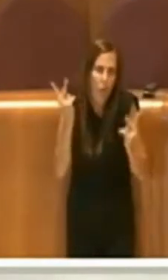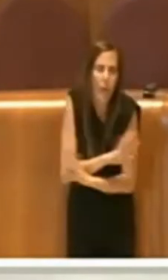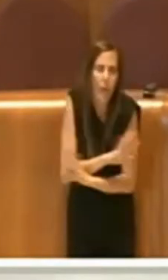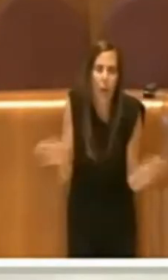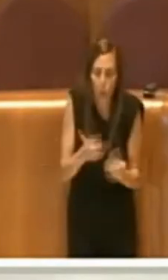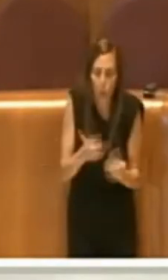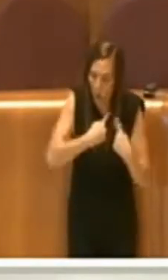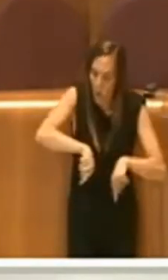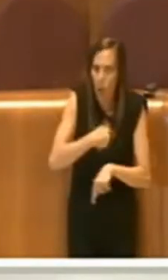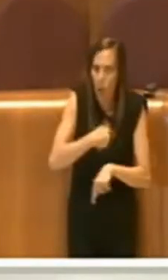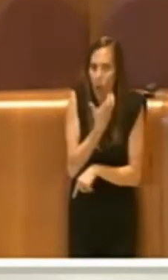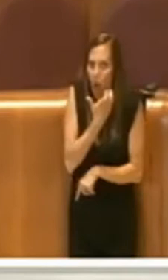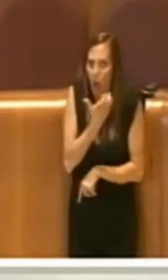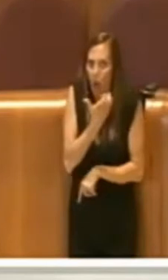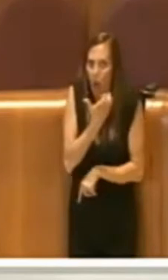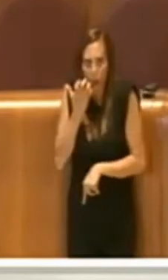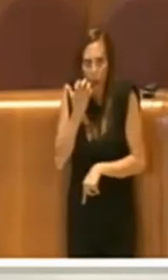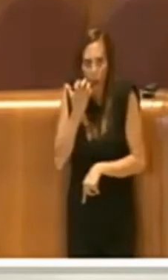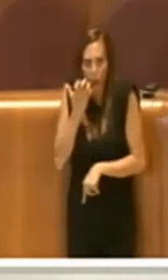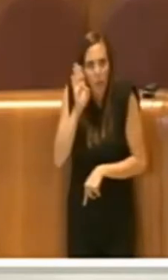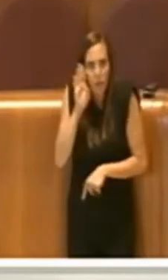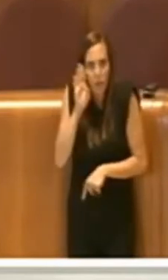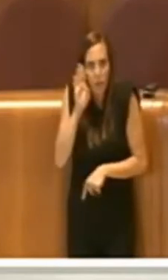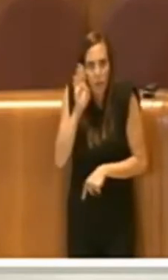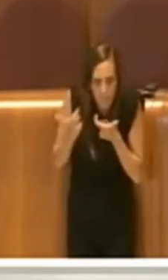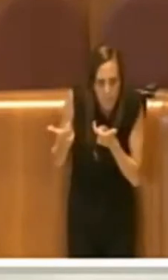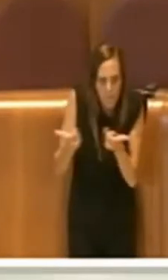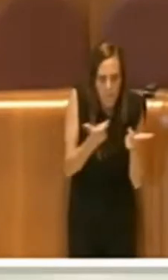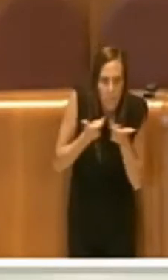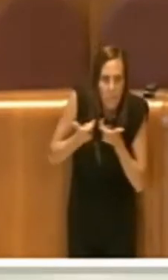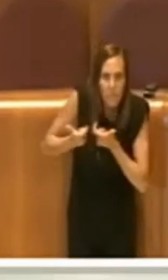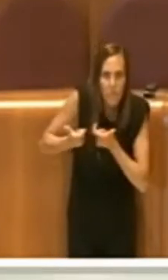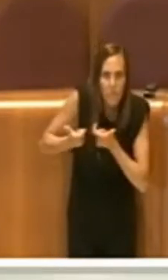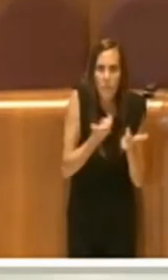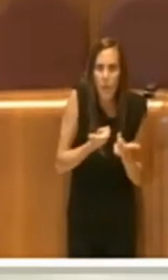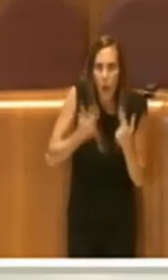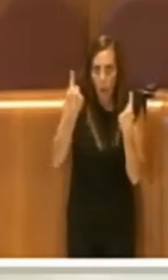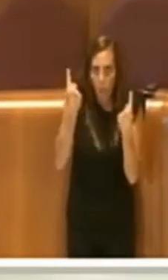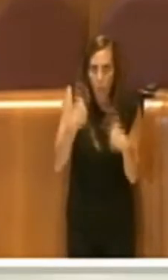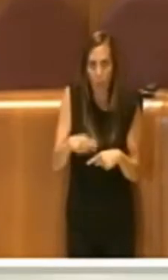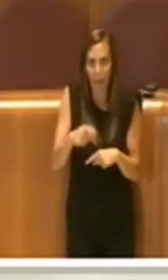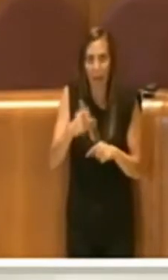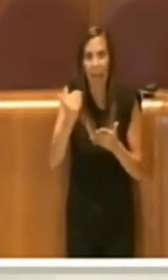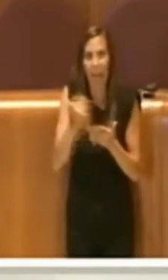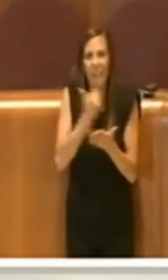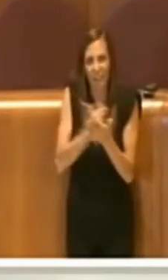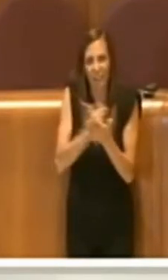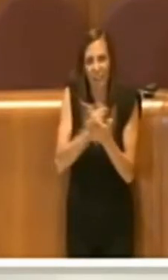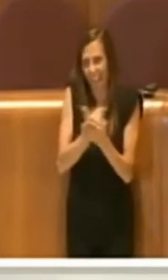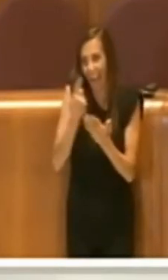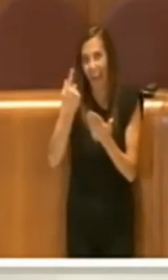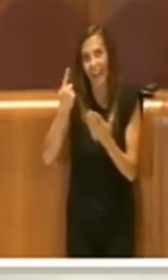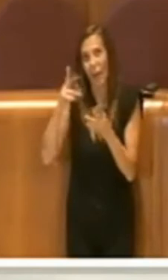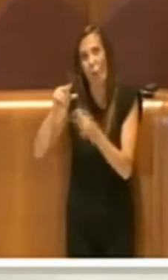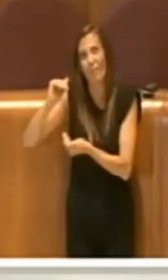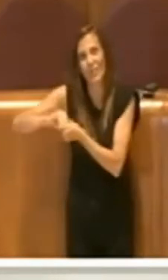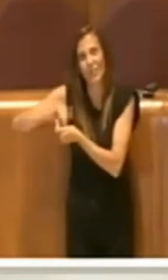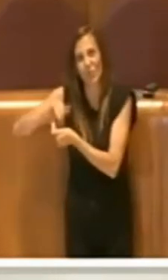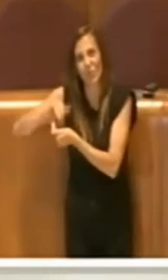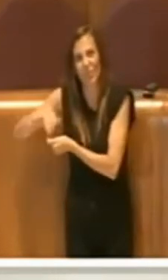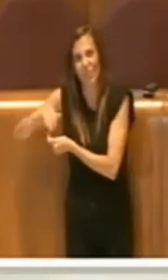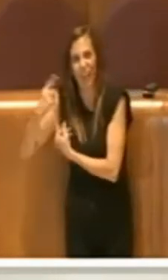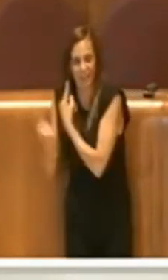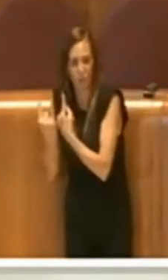attenti a far sì che questa cosa non si vada a realizzare con la New Co. Noi abbiamo